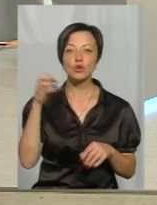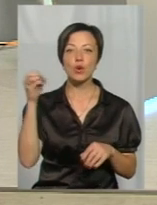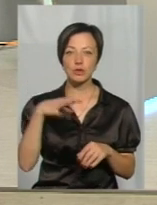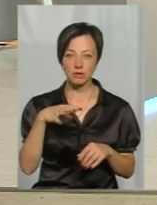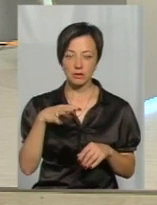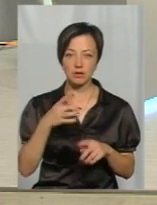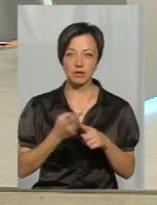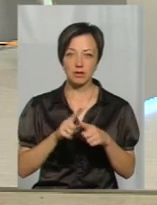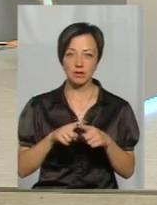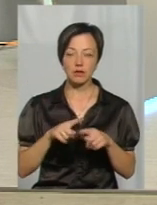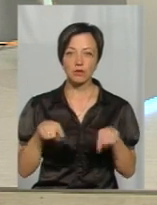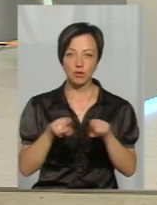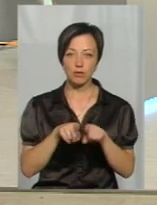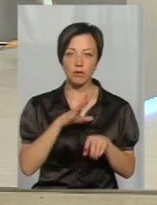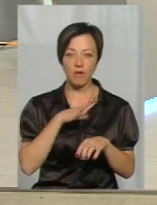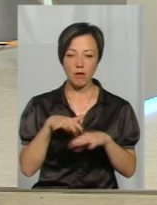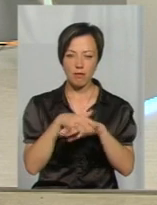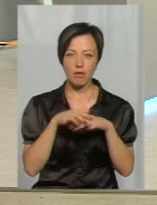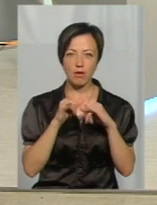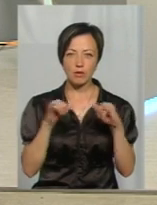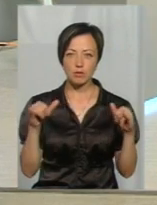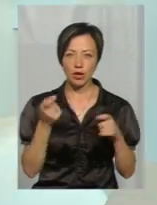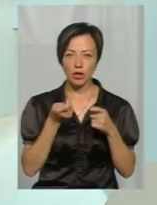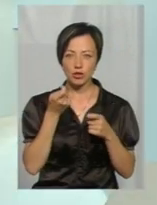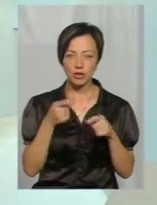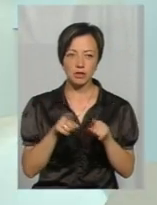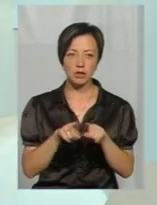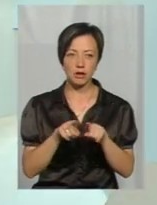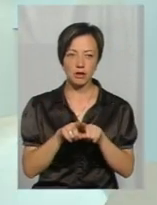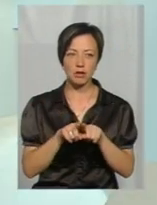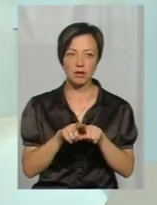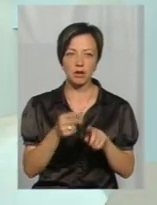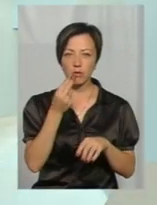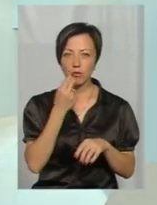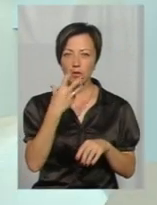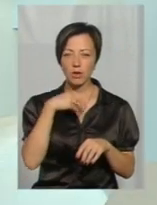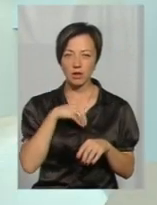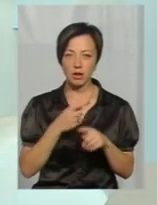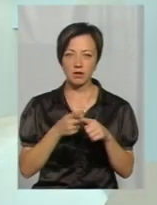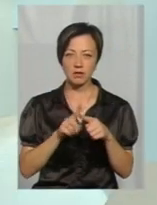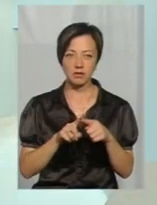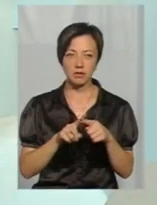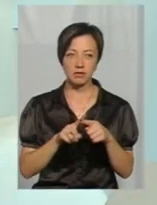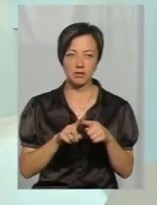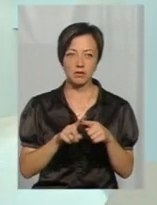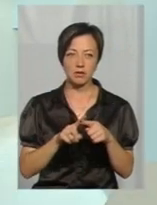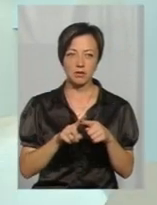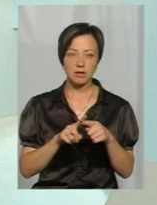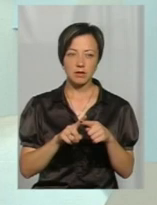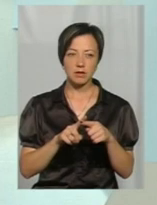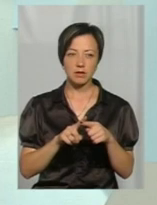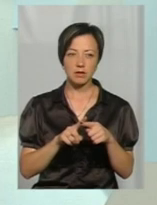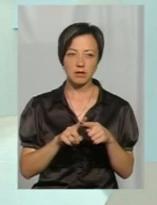коробка. Він дуже масово буває так, що розмножується, в нього лічинка дуже така прожорлива, вона поїдає попелицю або тлю, дуже багато вона